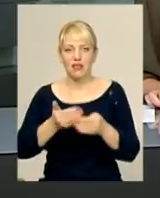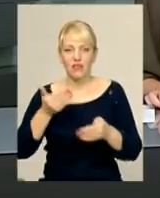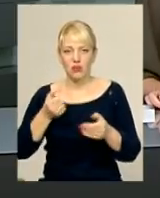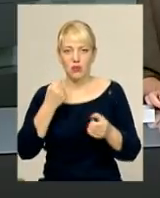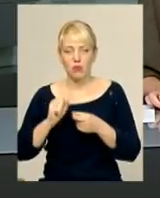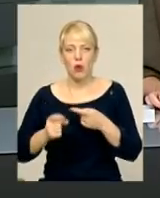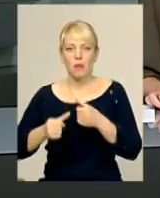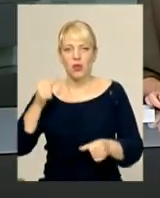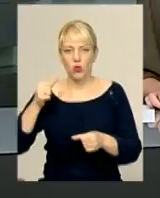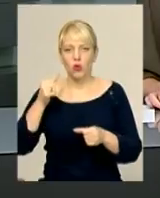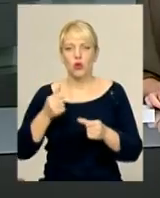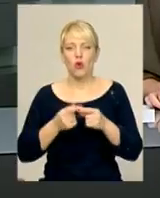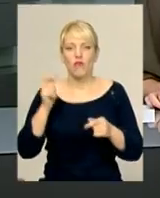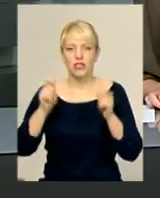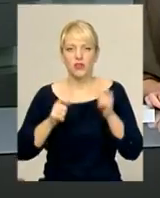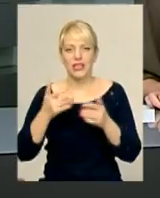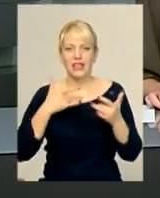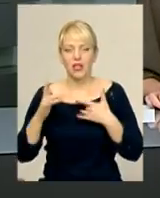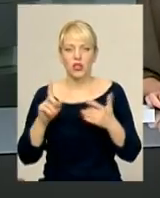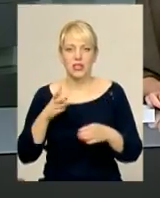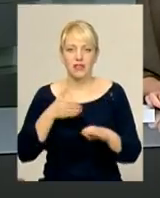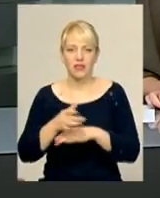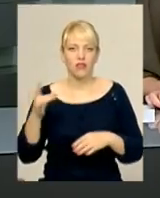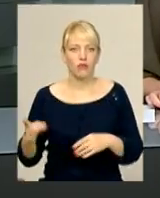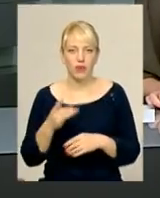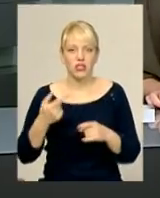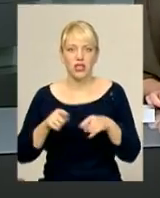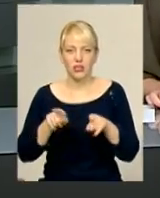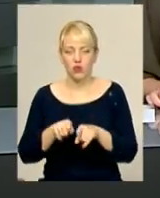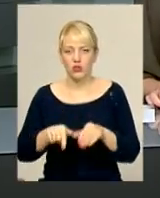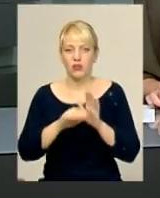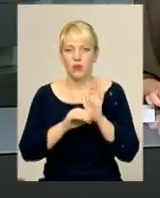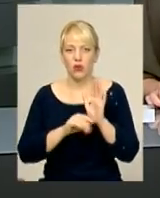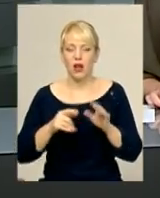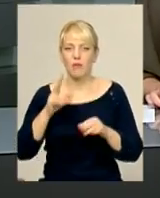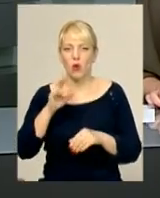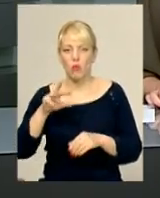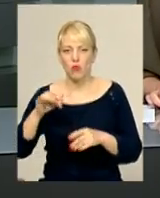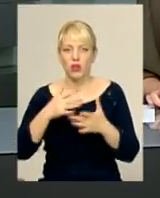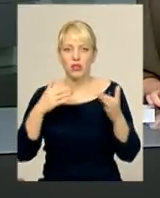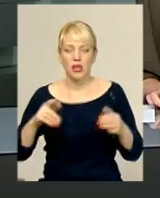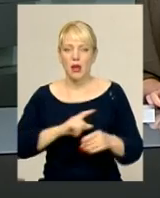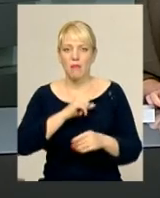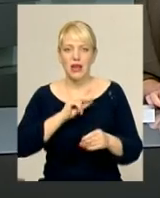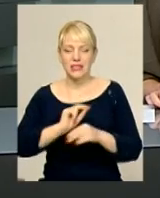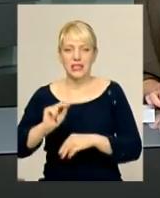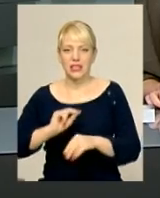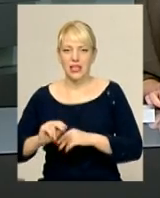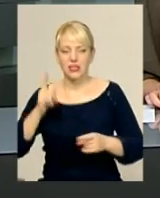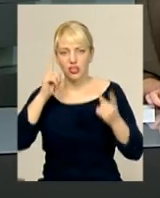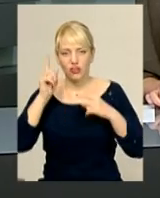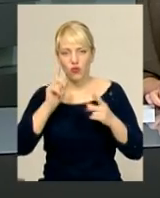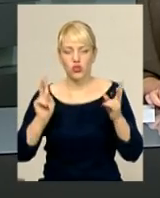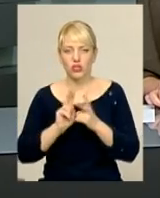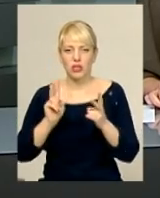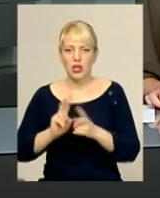фестивалю та театрів, які завітають сюди вперше. Також у програмі комори – різноманітні майстер-класи, творчі зустрічі, перформанс